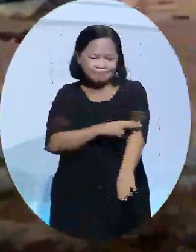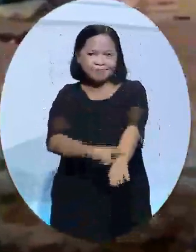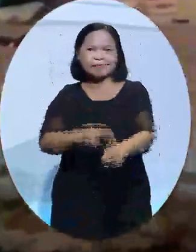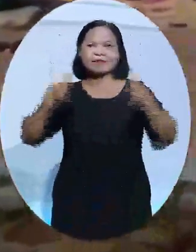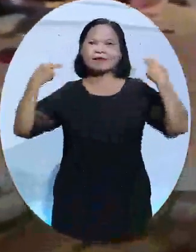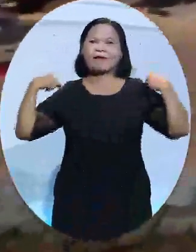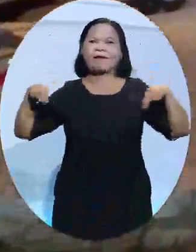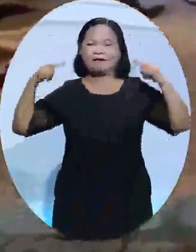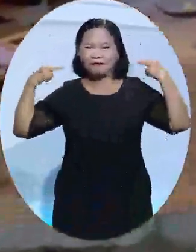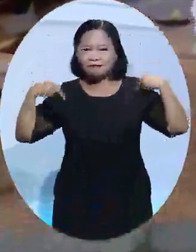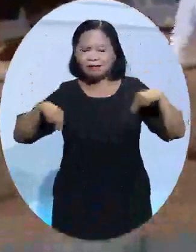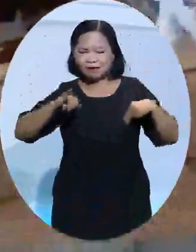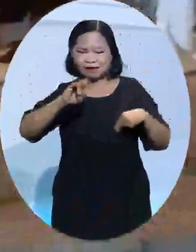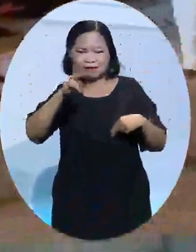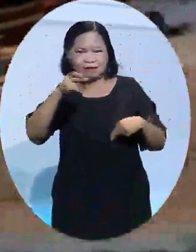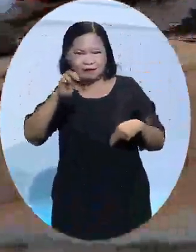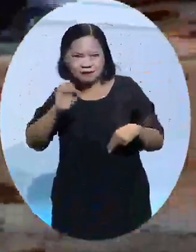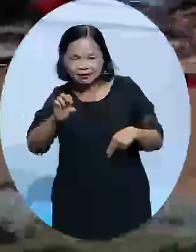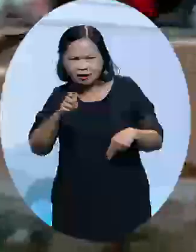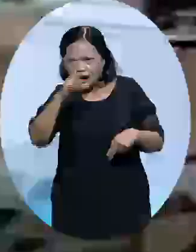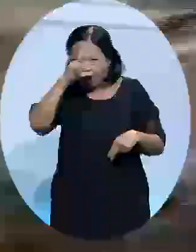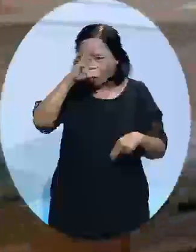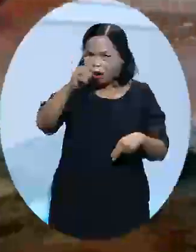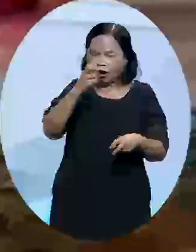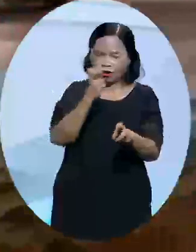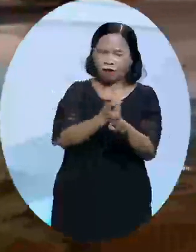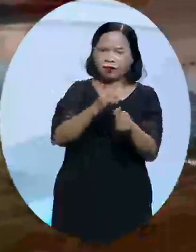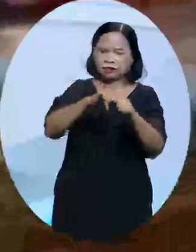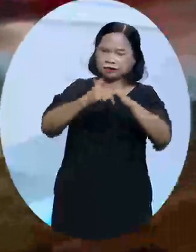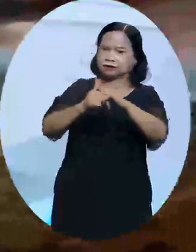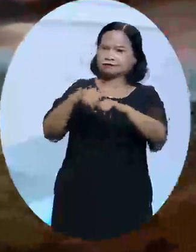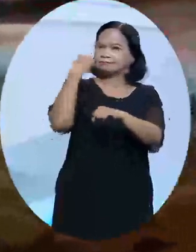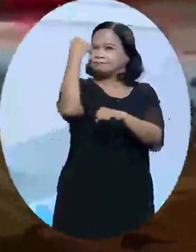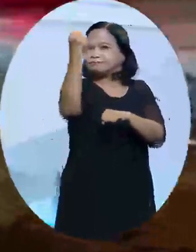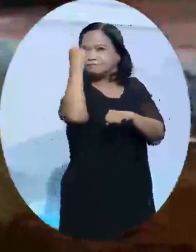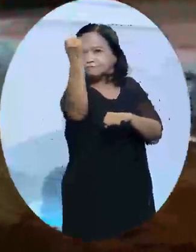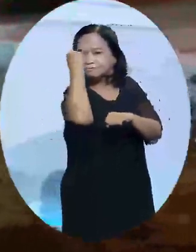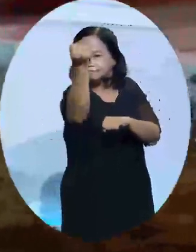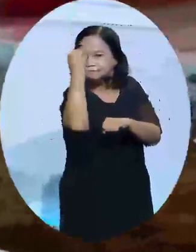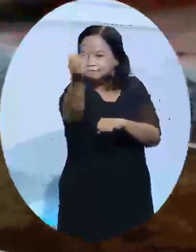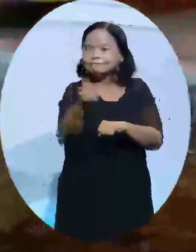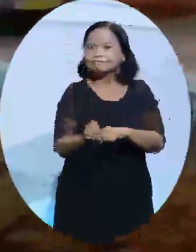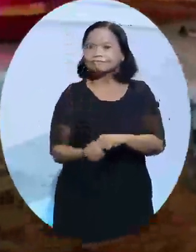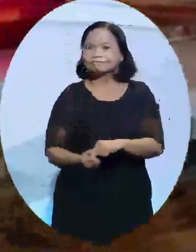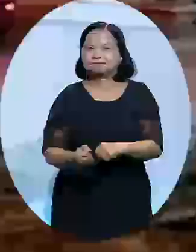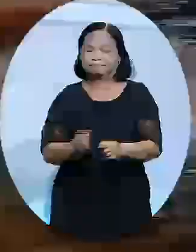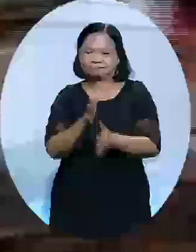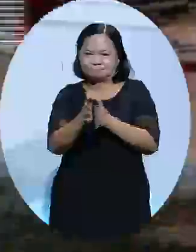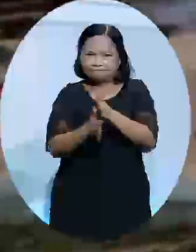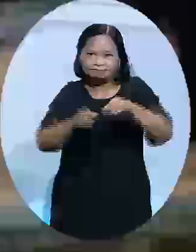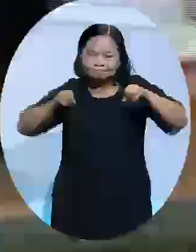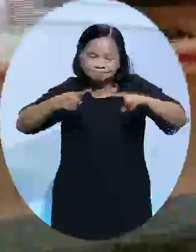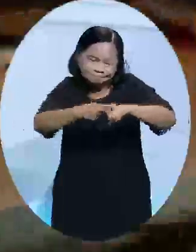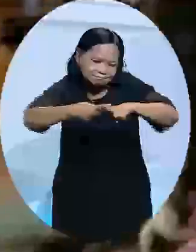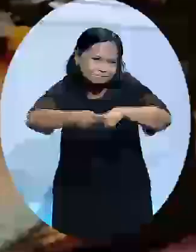Israel đã được đặt trong tình trạng cảnh giác cao do lo ngại nguy cơ xảy ra các vụ khủng bố trên toàn quốc, sau vụ một người đàn ông dùng xe và giao tấn